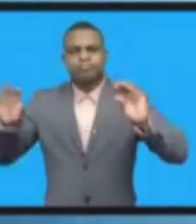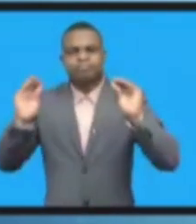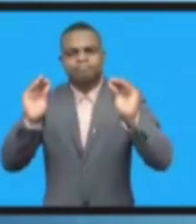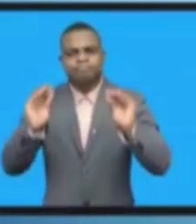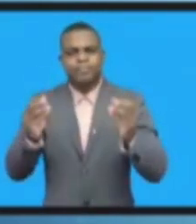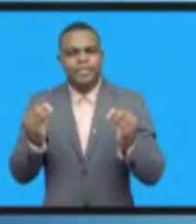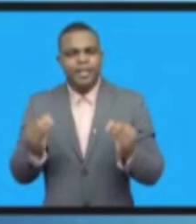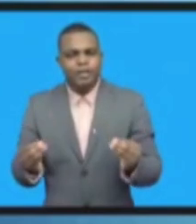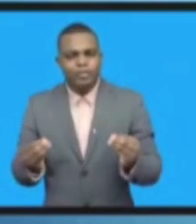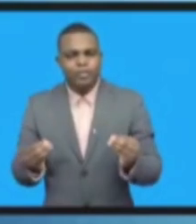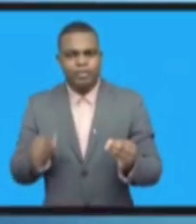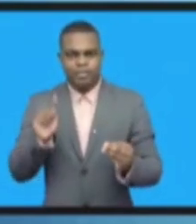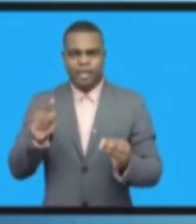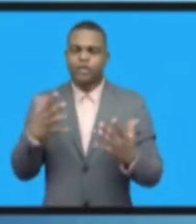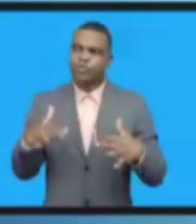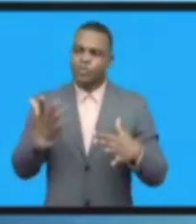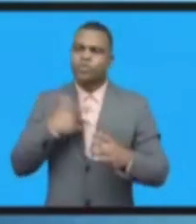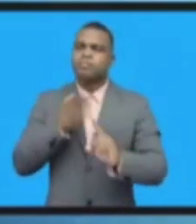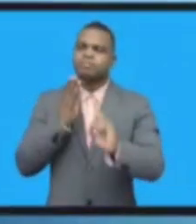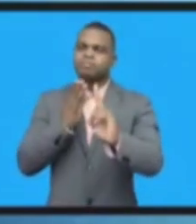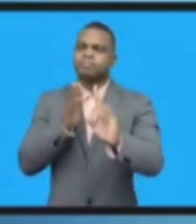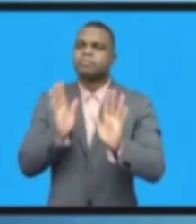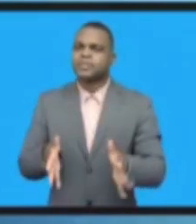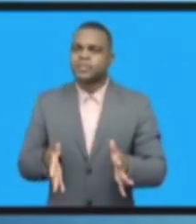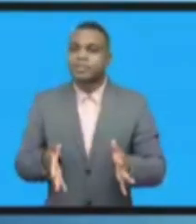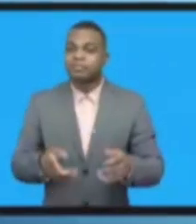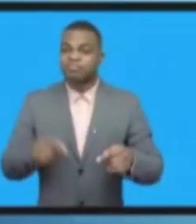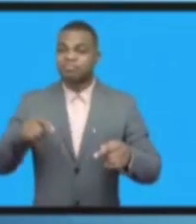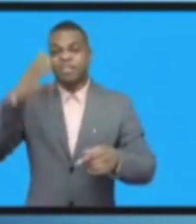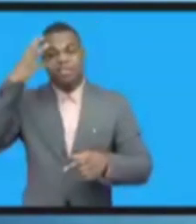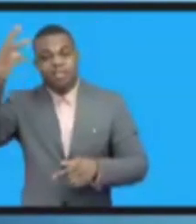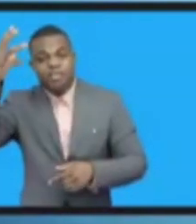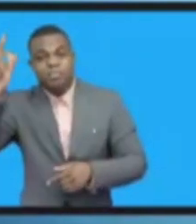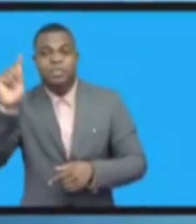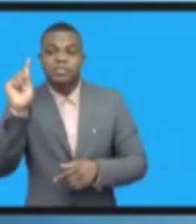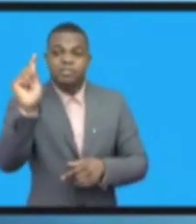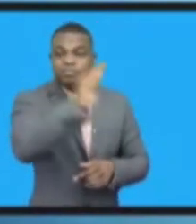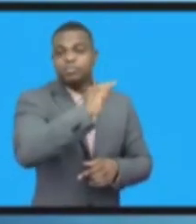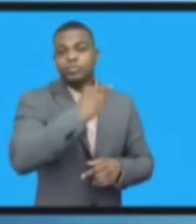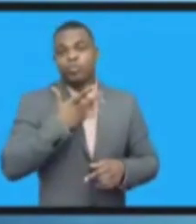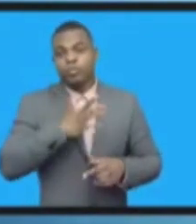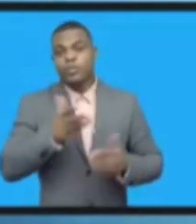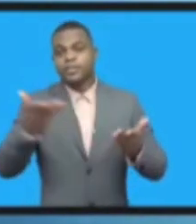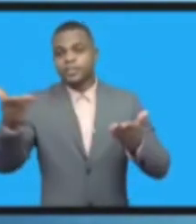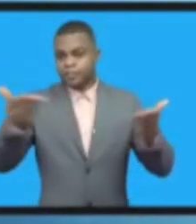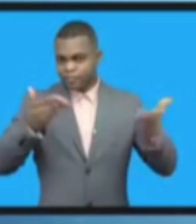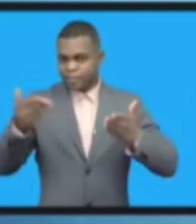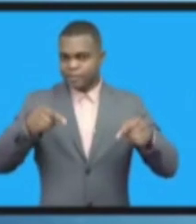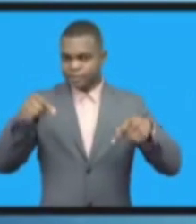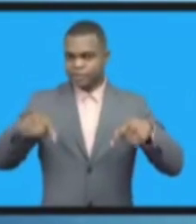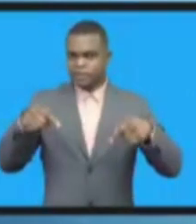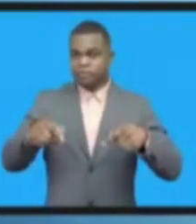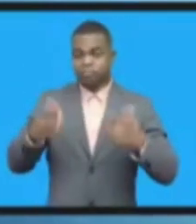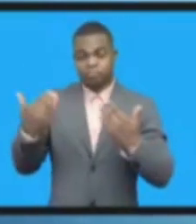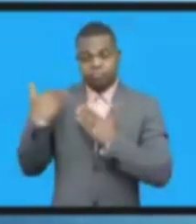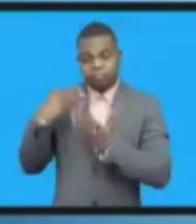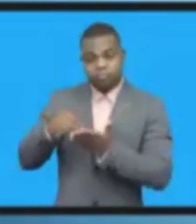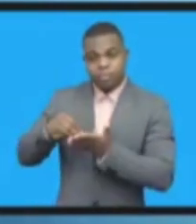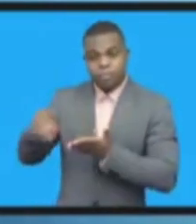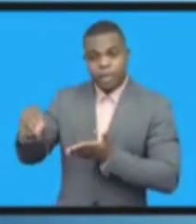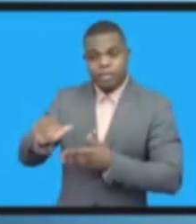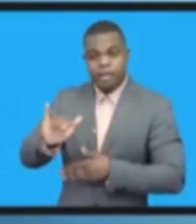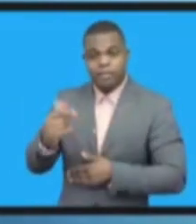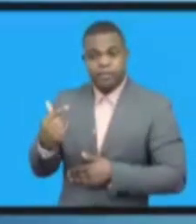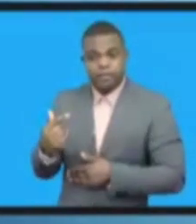доступным. И это очень важный момент. Мы призываем, особенно правительство, оказать нам содействие на этом